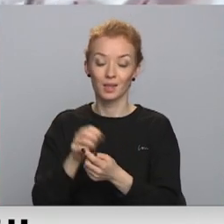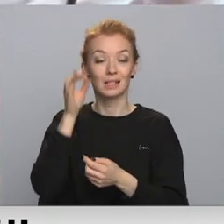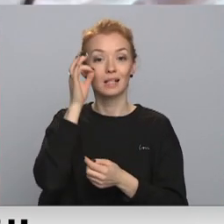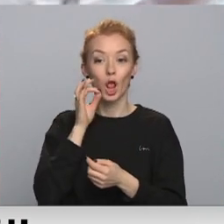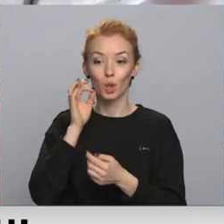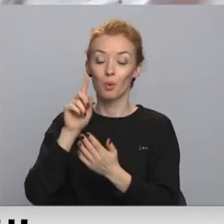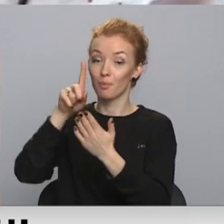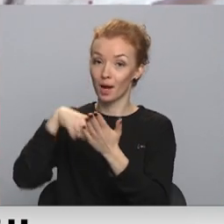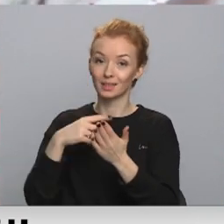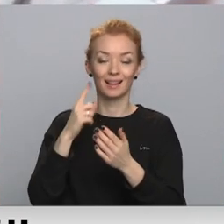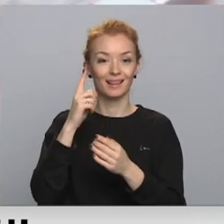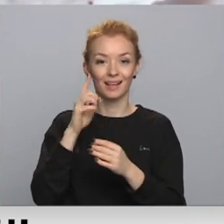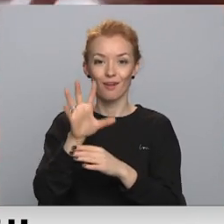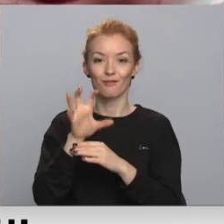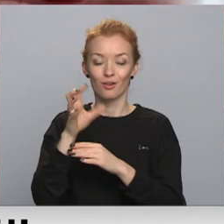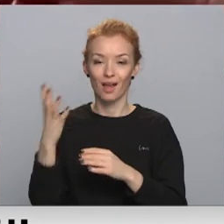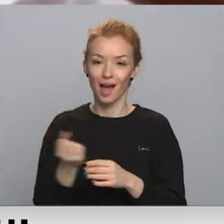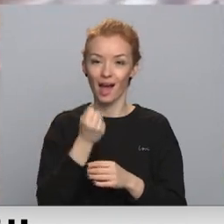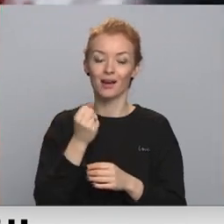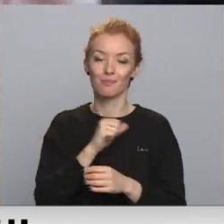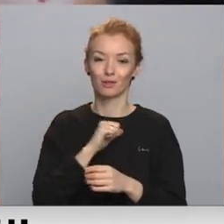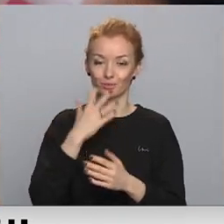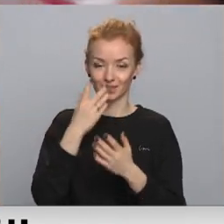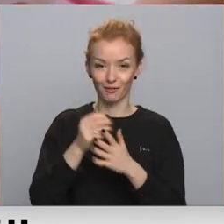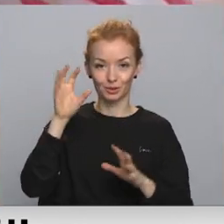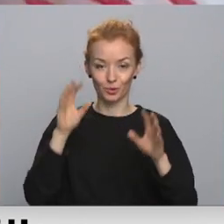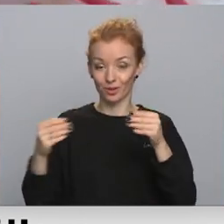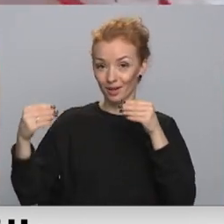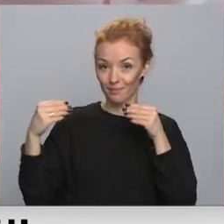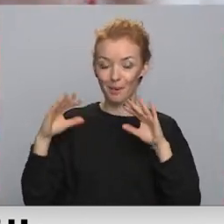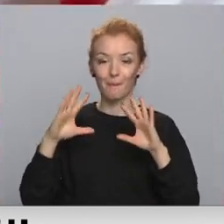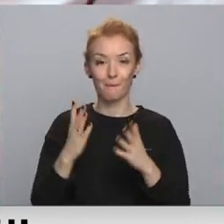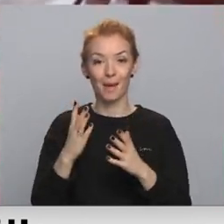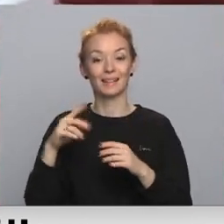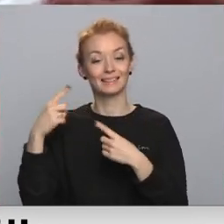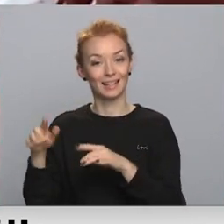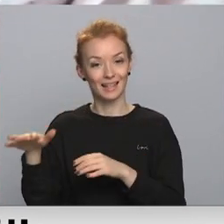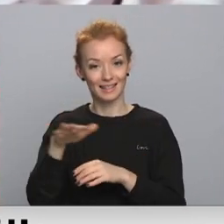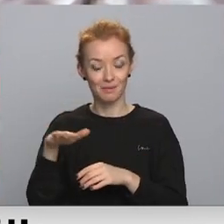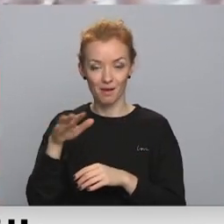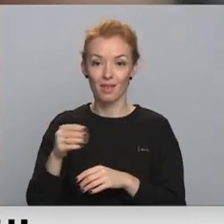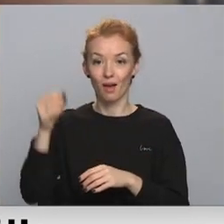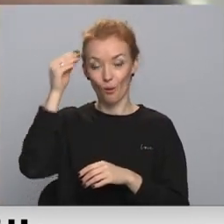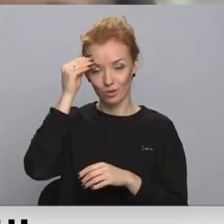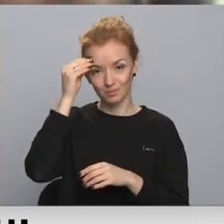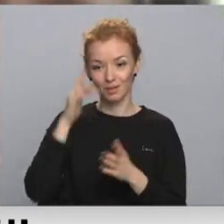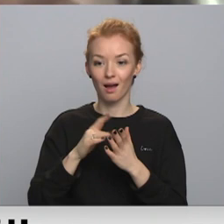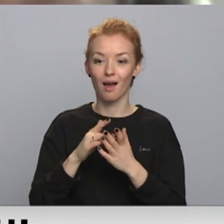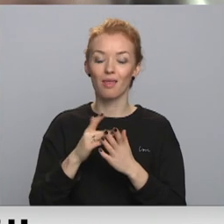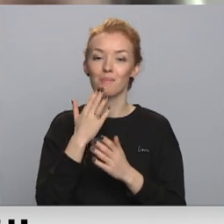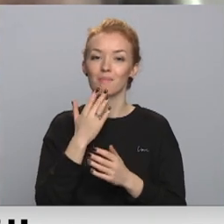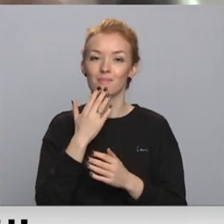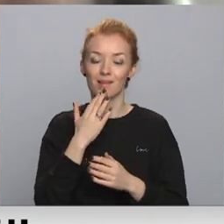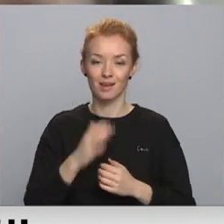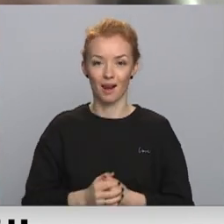prasītājiem ļauts nofotografēties ar izgatavotiem spūkiem, bet Inesis jāatmeni meitas uzdotā mīkla. Ir